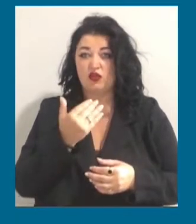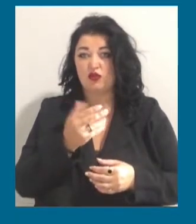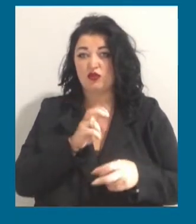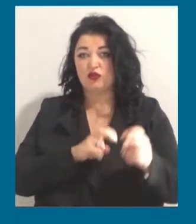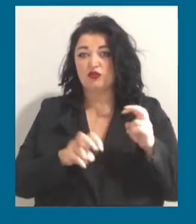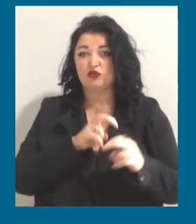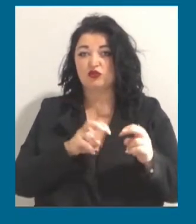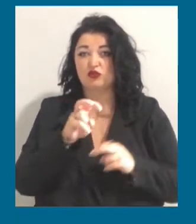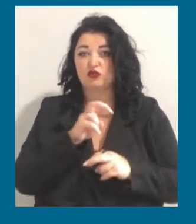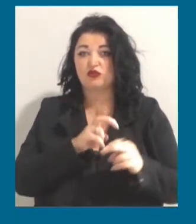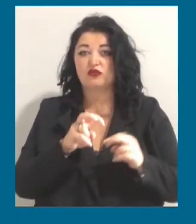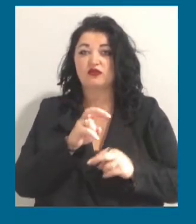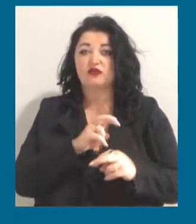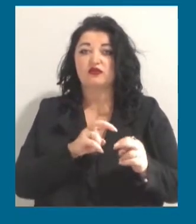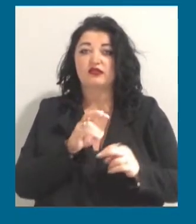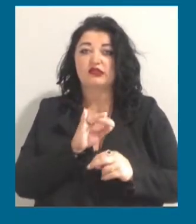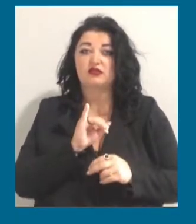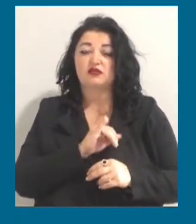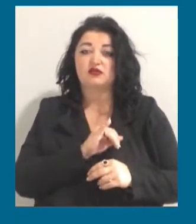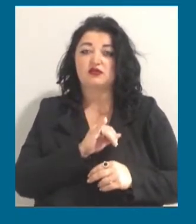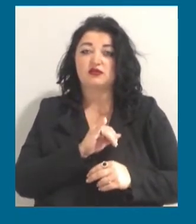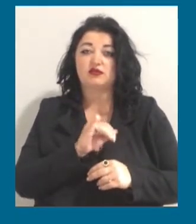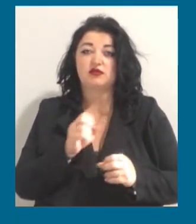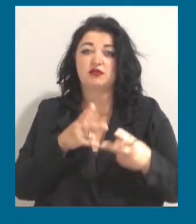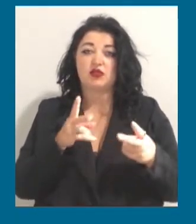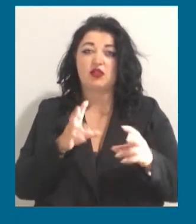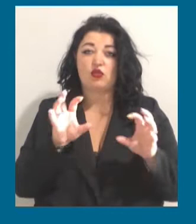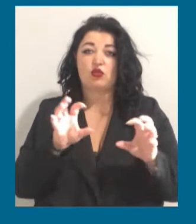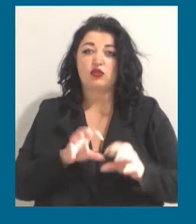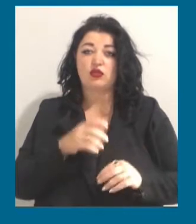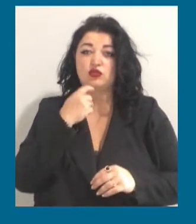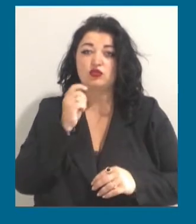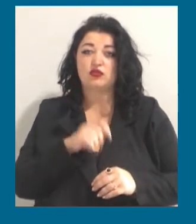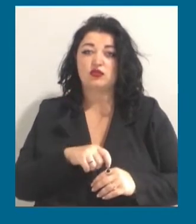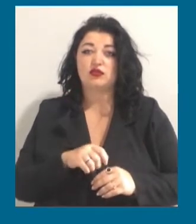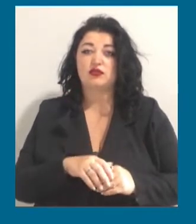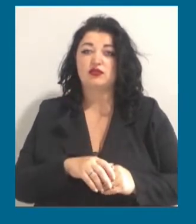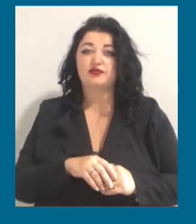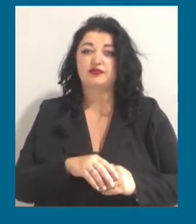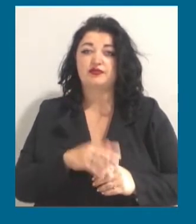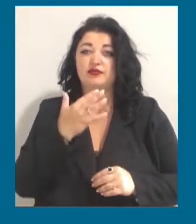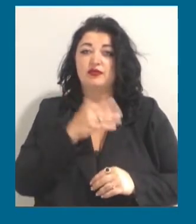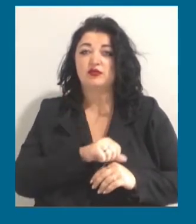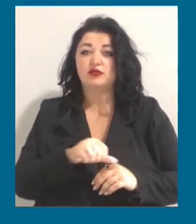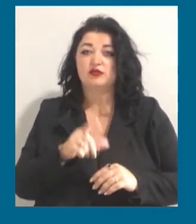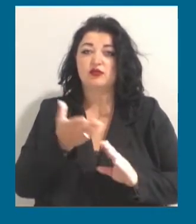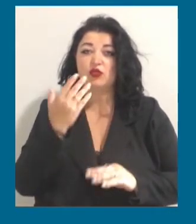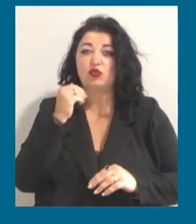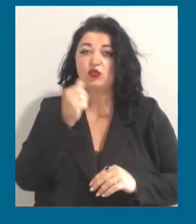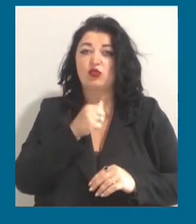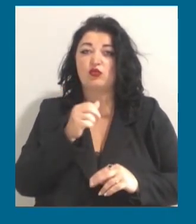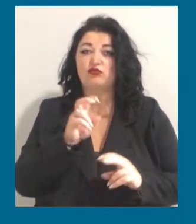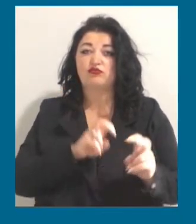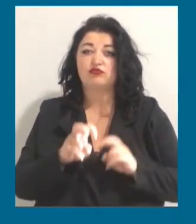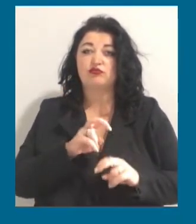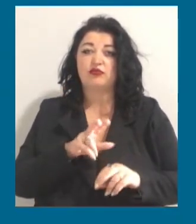перебаченого у частини 2 статті 275 Кримінального кодексу України. Надалі стало відомо, що іноземці ще з минулого року розшукують правоохоронні органи і